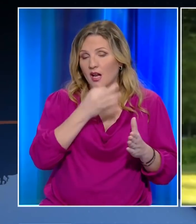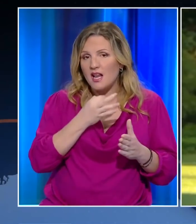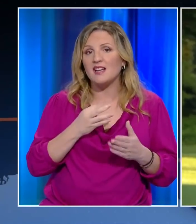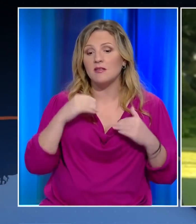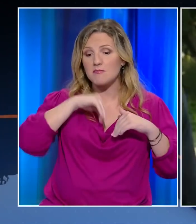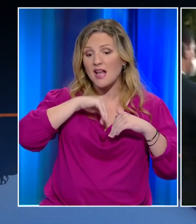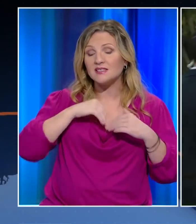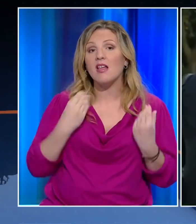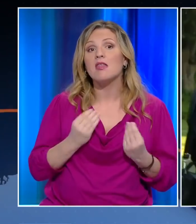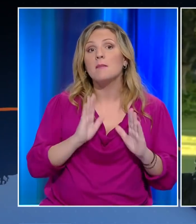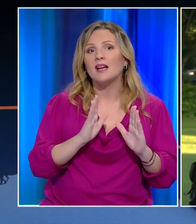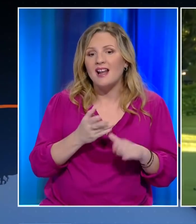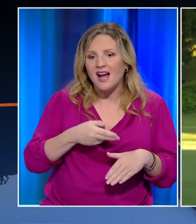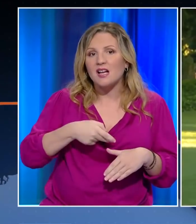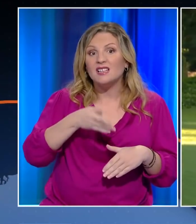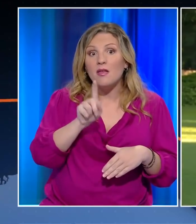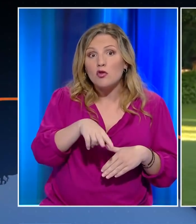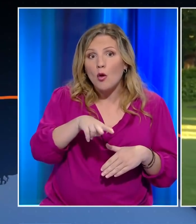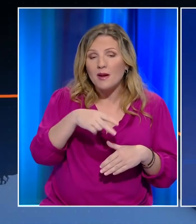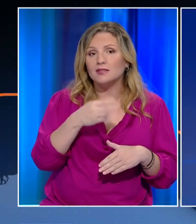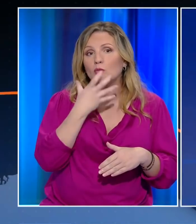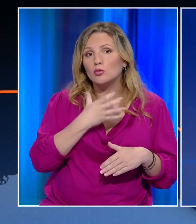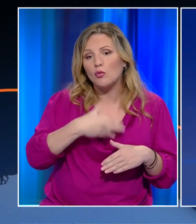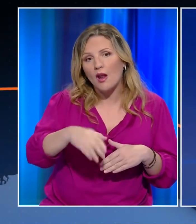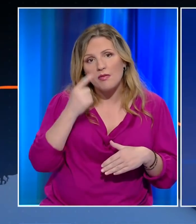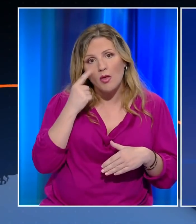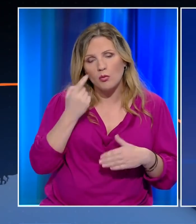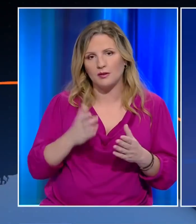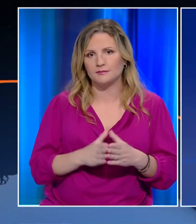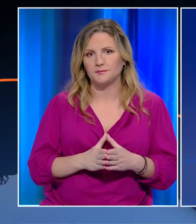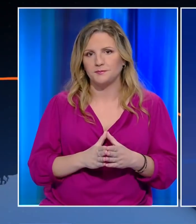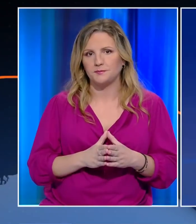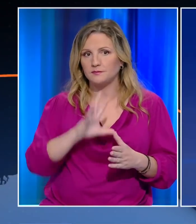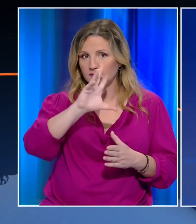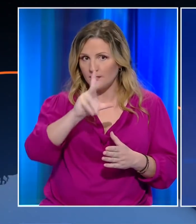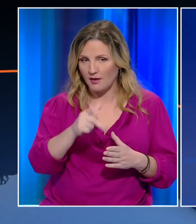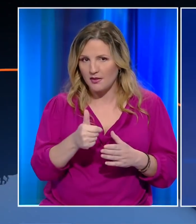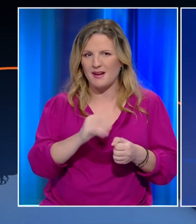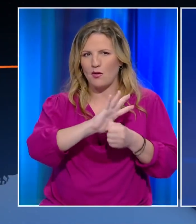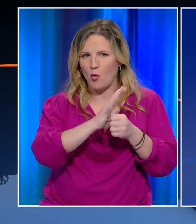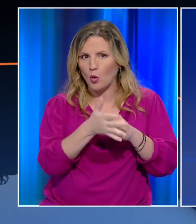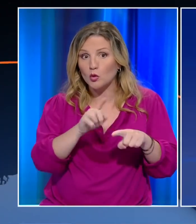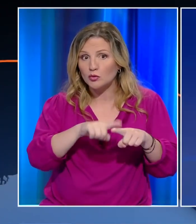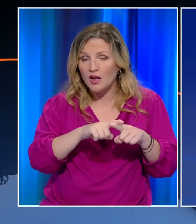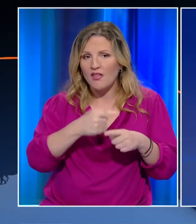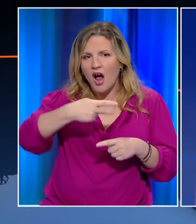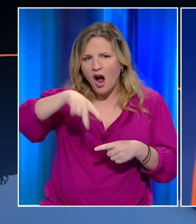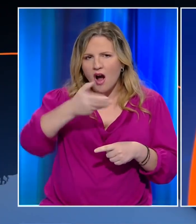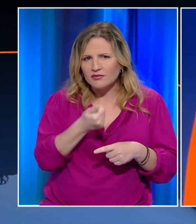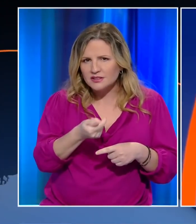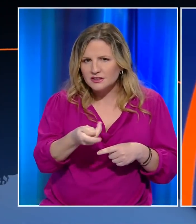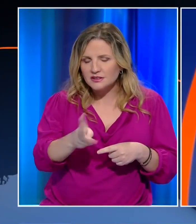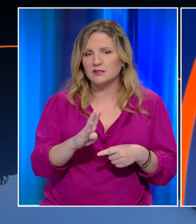επόμενες 48 ώρες είναι κρίσιμες. Καθημερινά αυξάνονται τα κρούσματα κορονοϊού και επίκεντρο